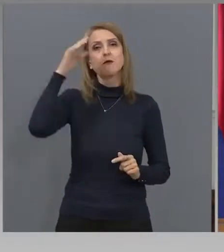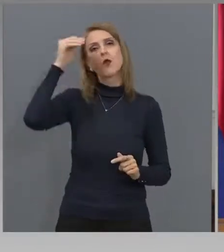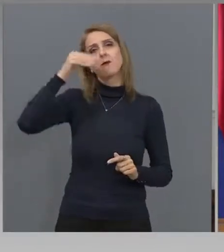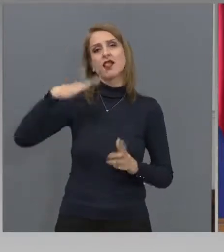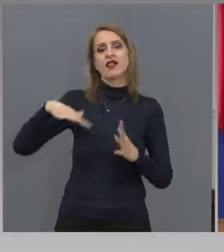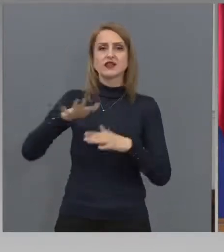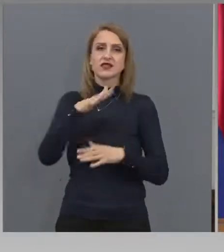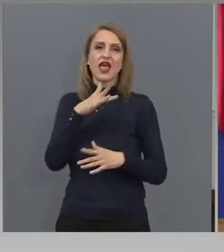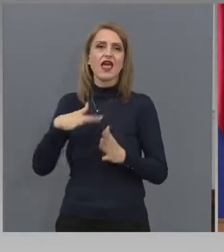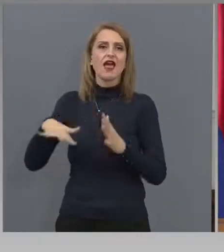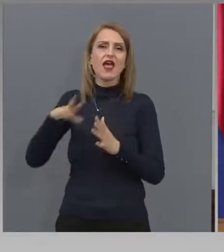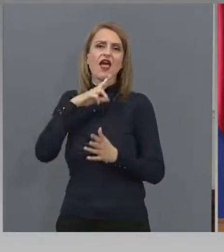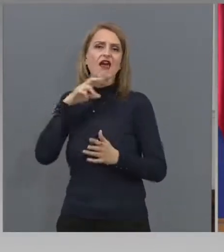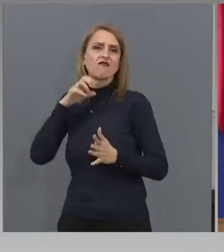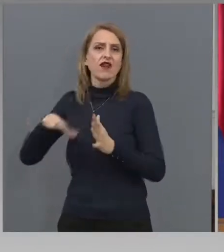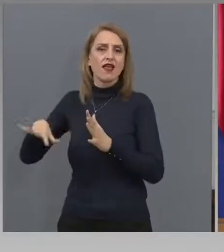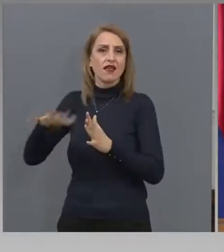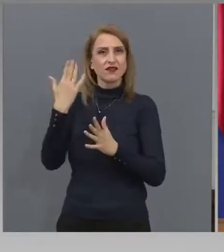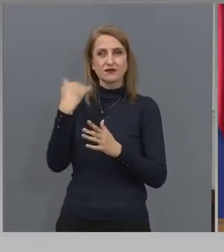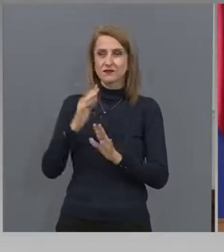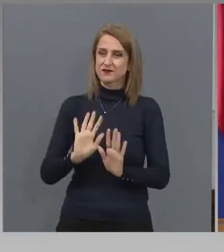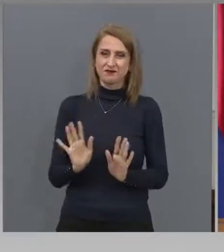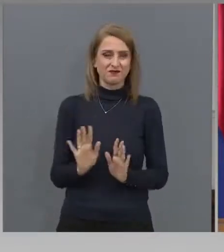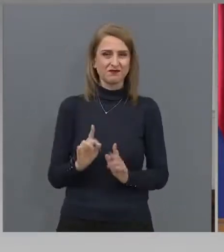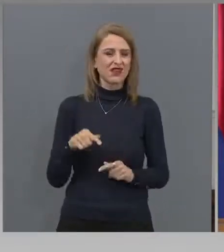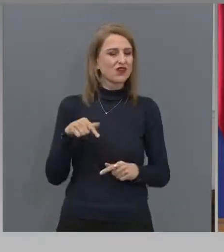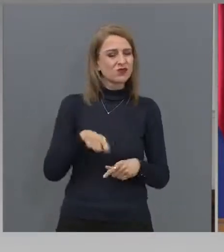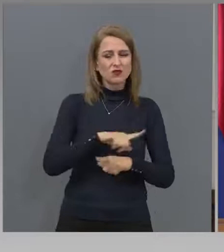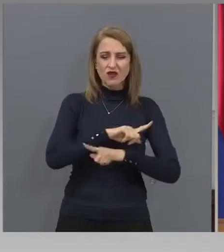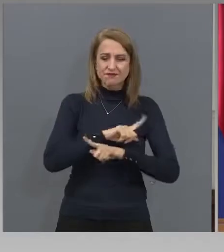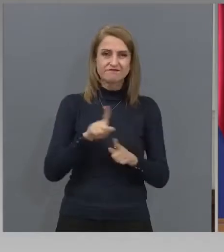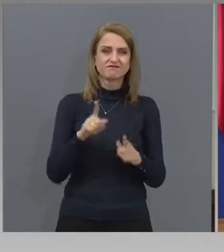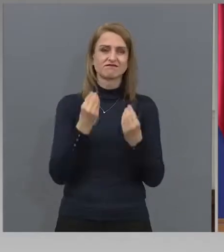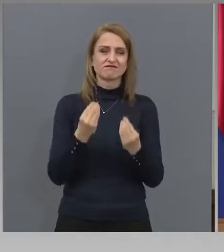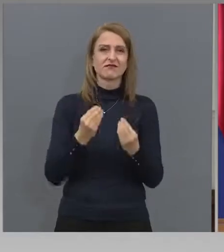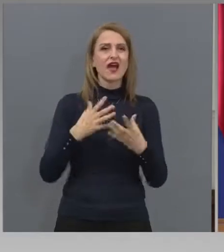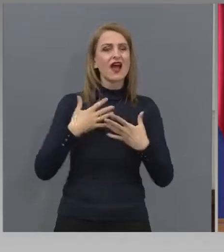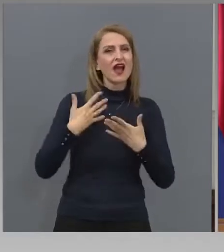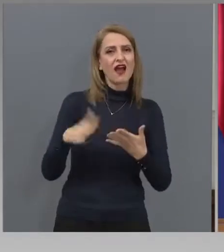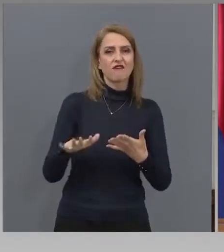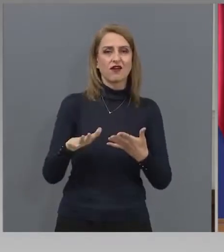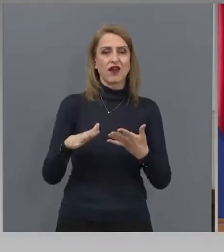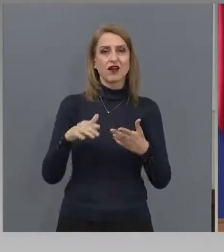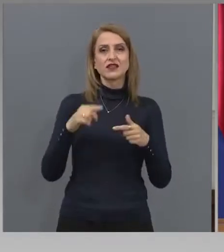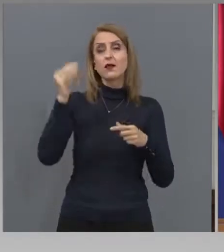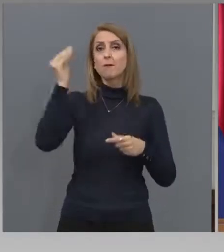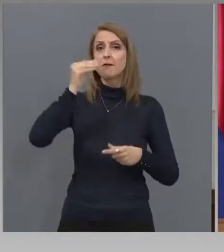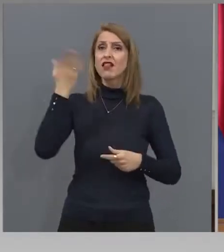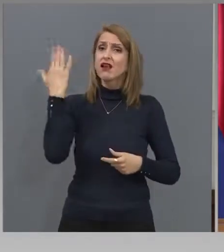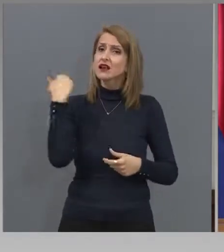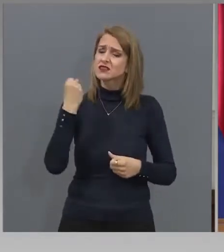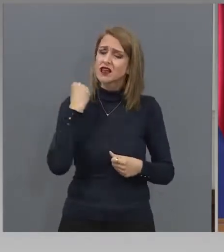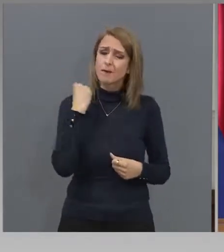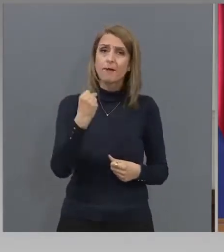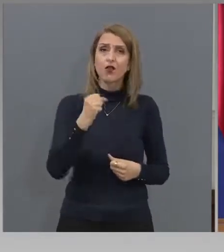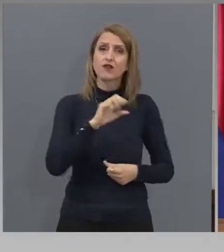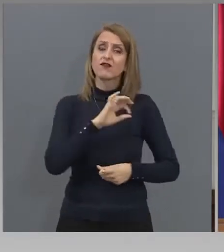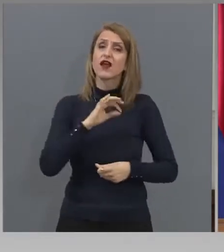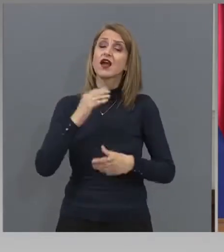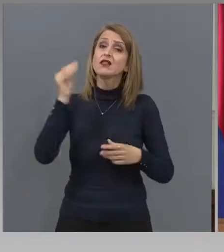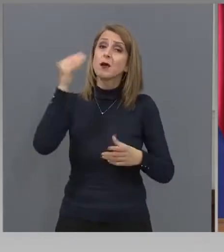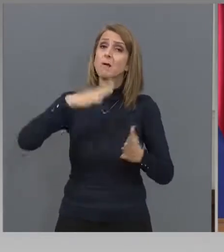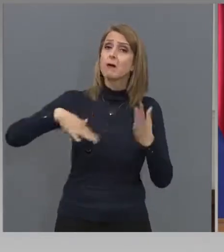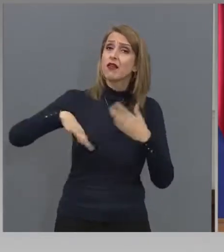Това е гавара с българския подвиг на българския народ, на българската